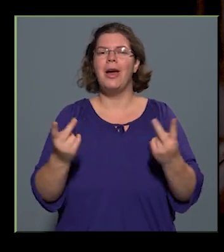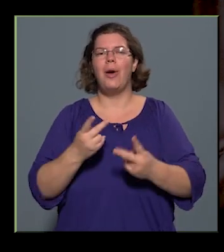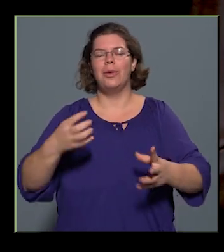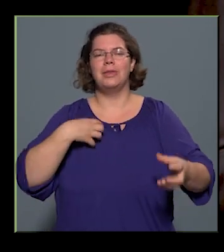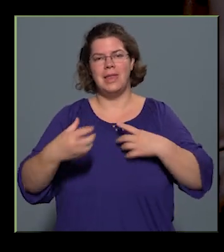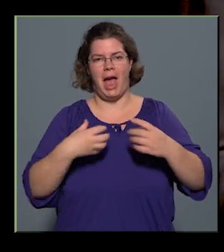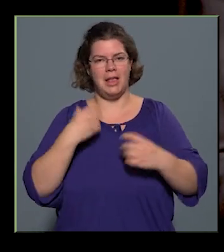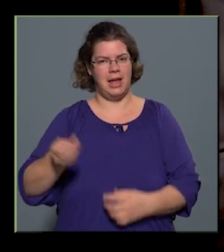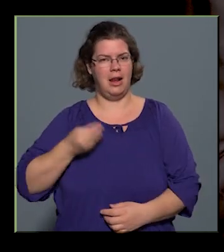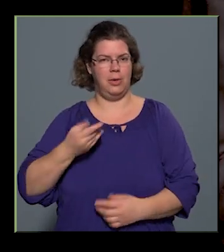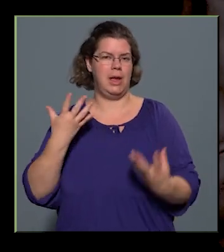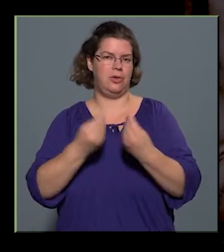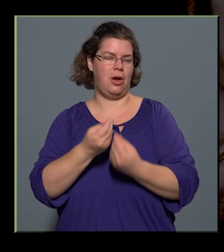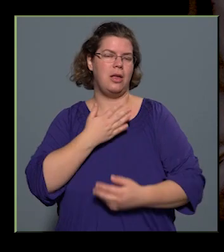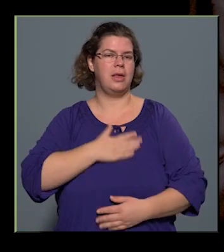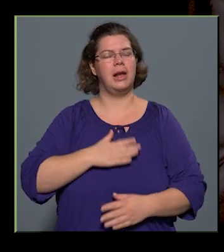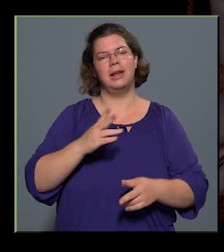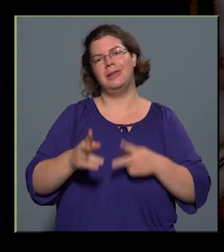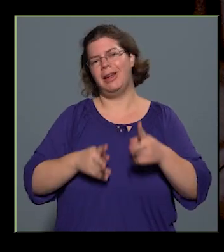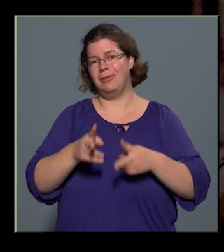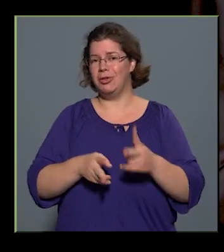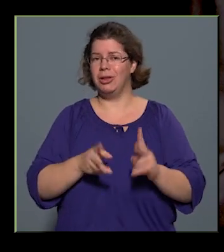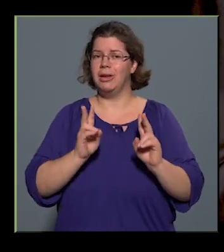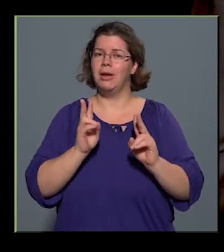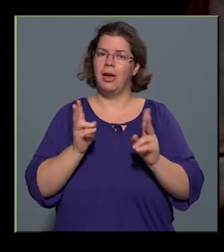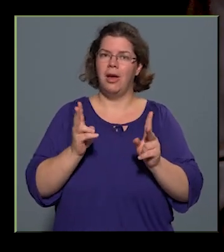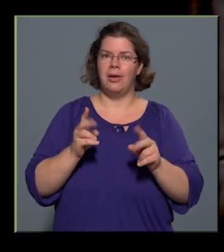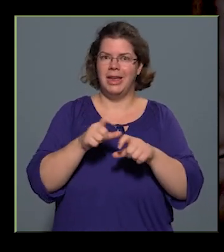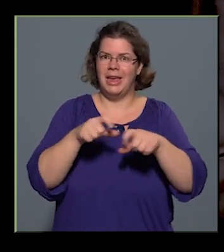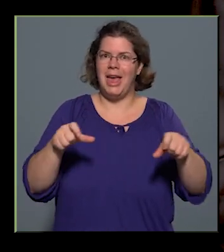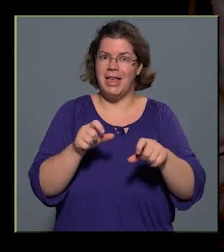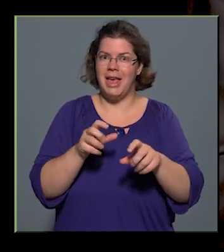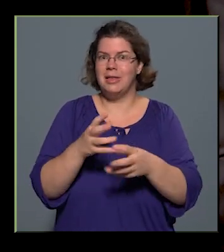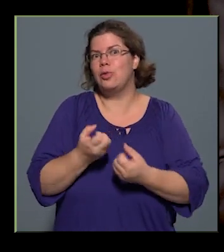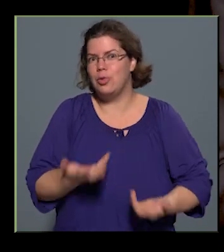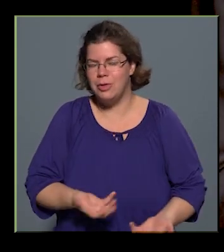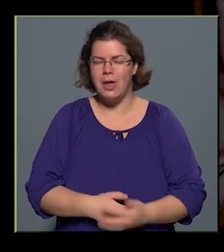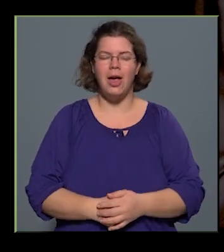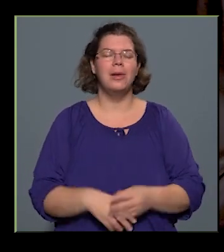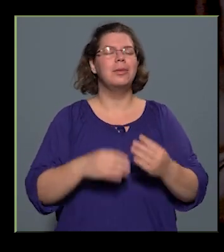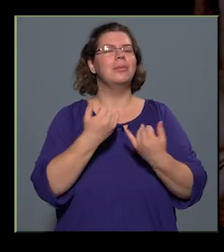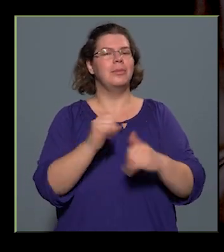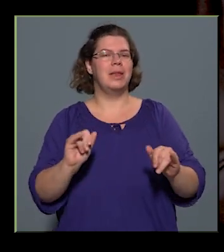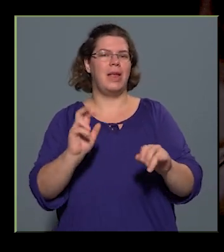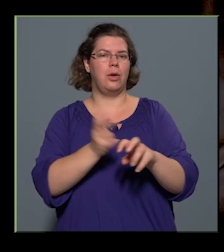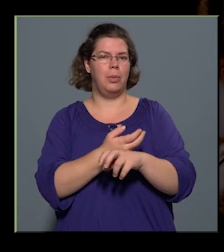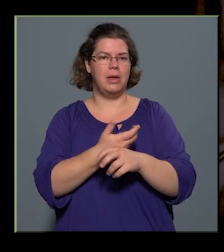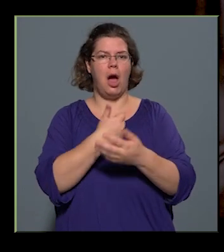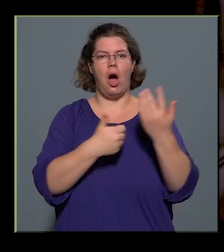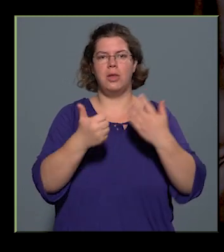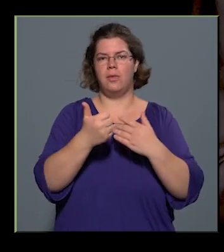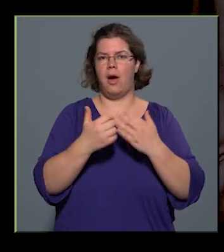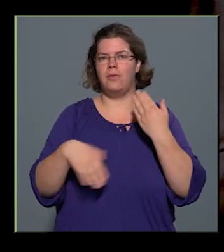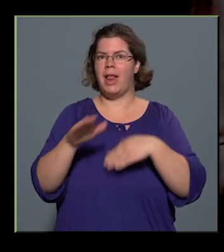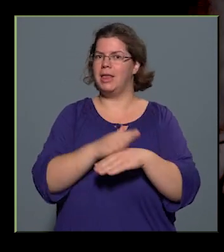előadással szeretnénk kedveskedni mindazoknak, akik jegyhez jutottak. Minden Kőbányai 60 feletti nem tud